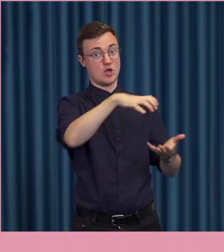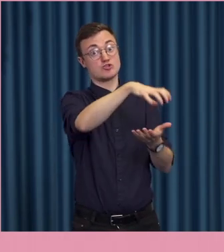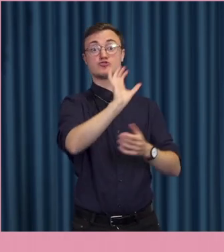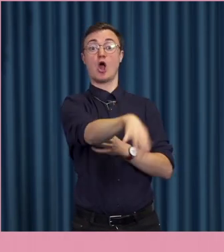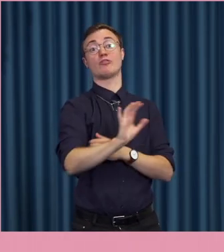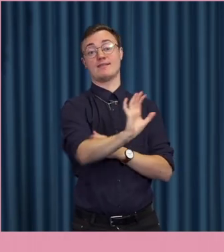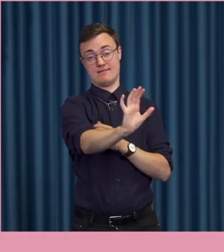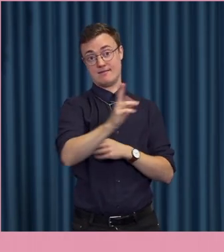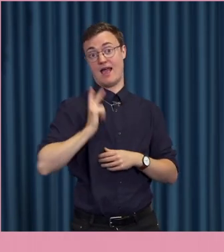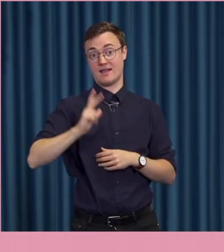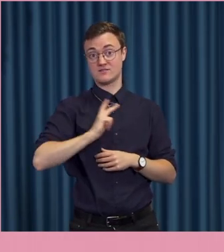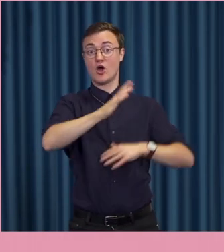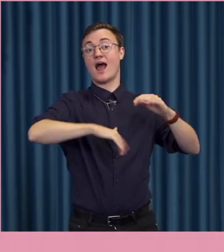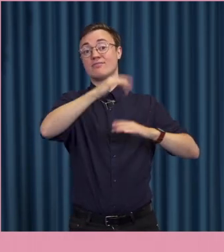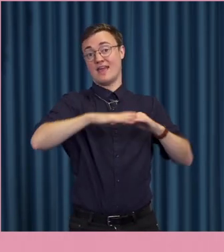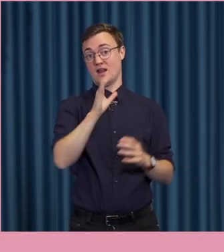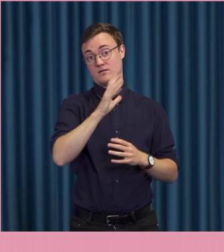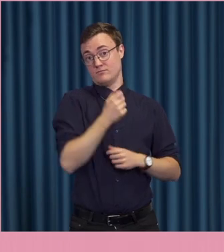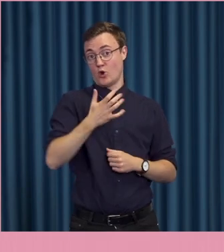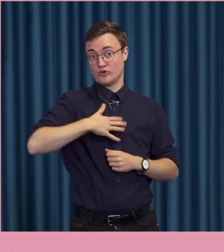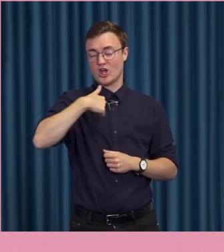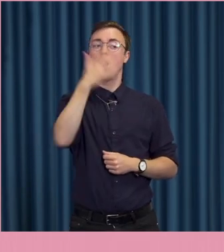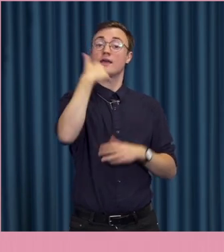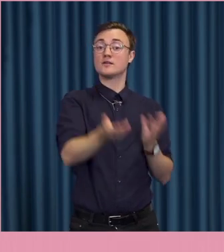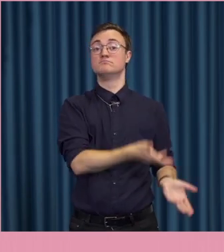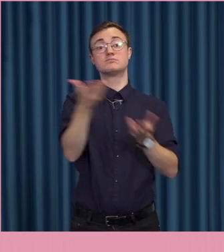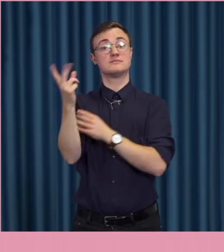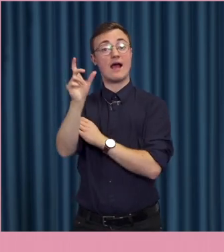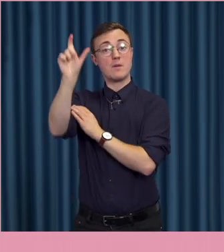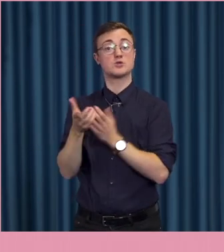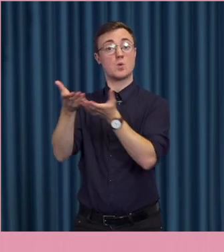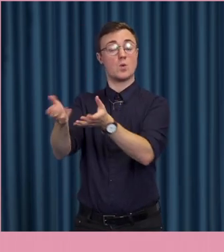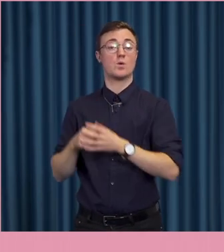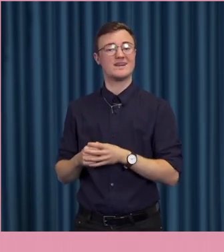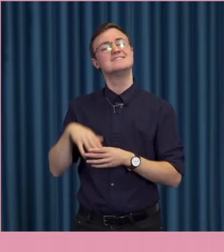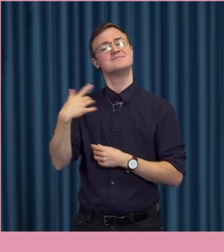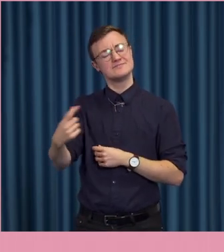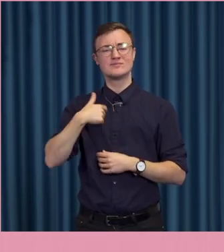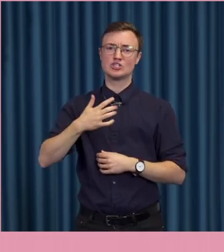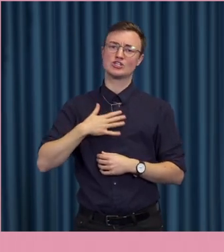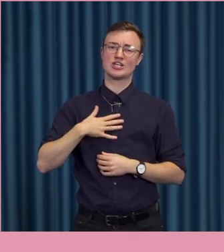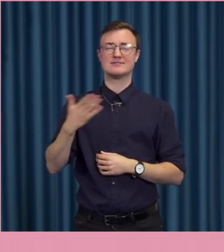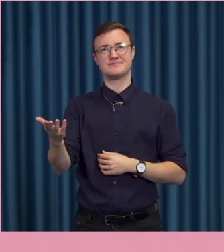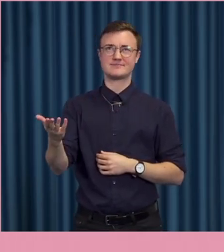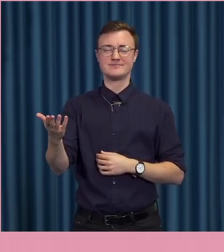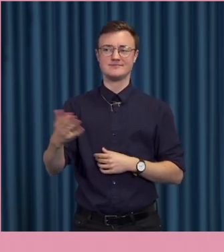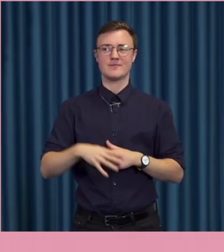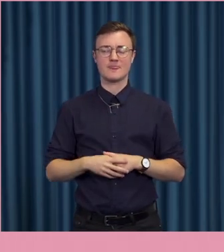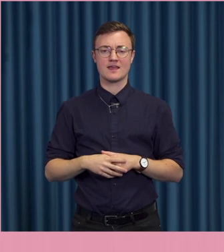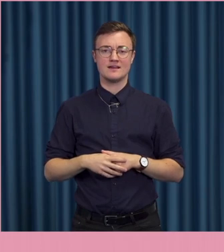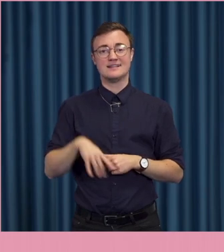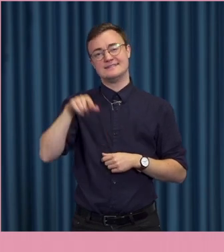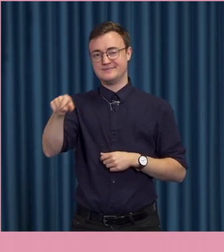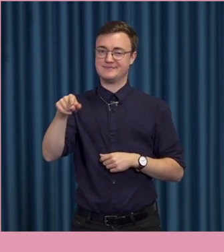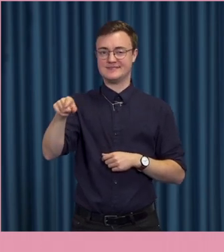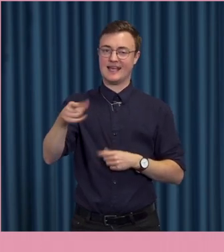begiva brott eller att hantera anmälningen av brott. På någon annan. Och där tycker jag väl i för sig att, det här är